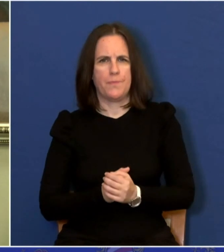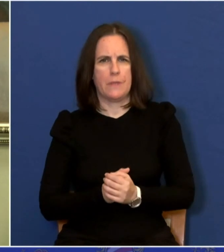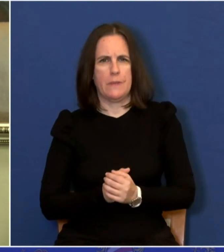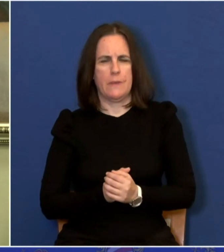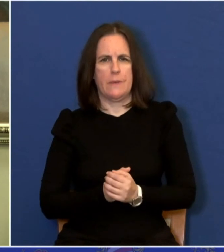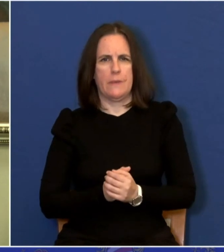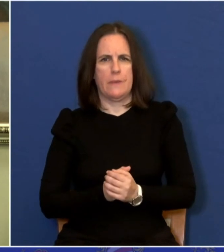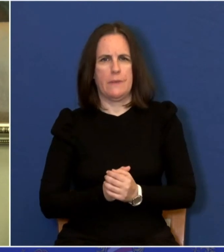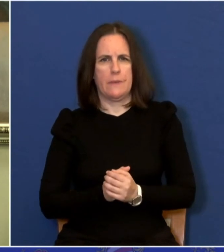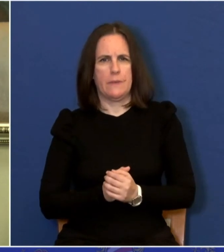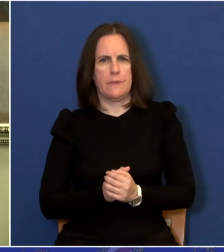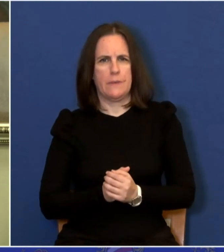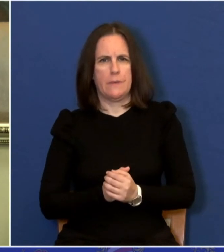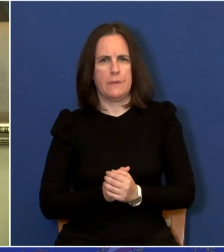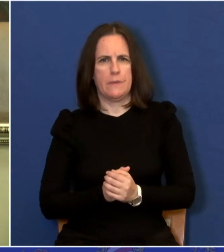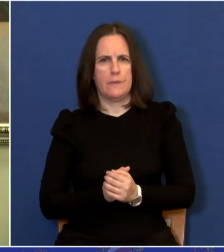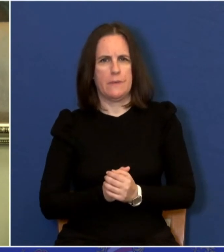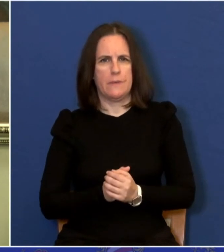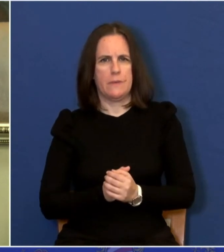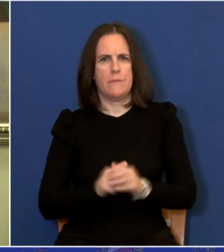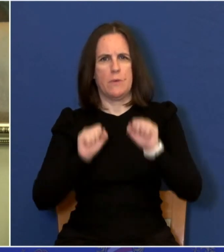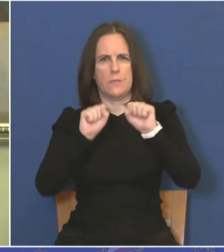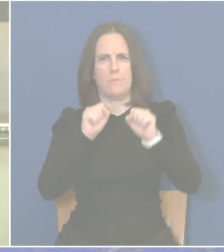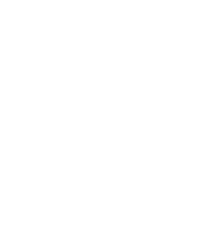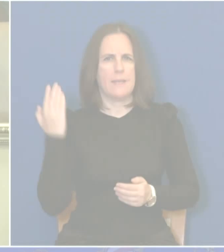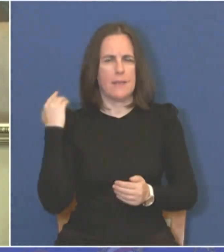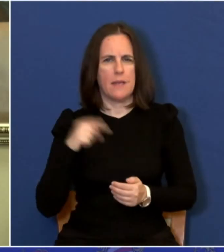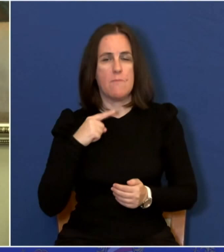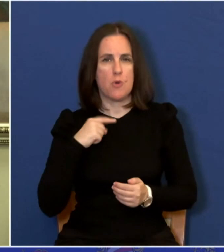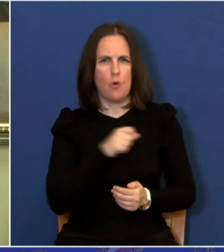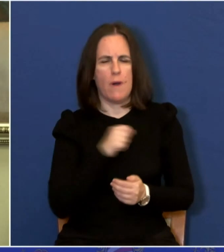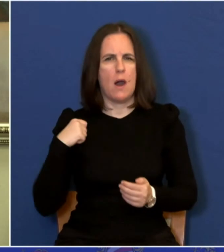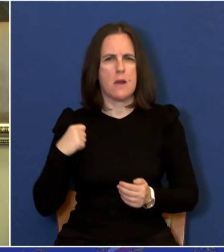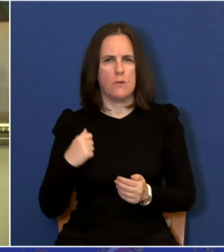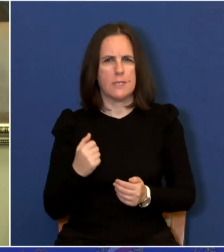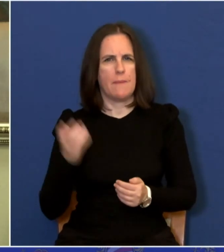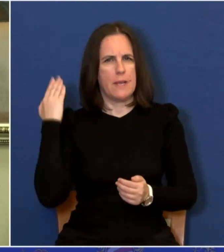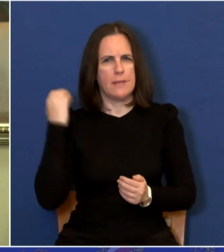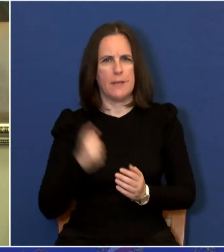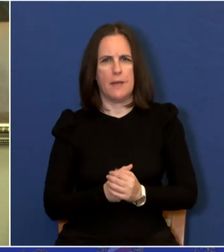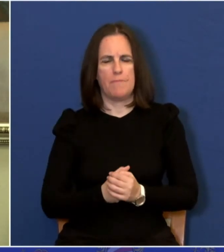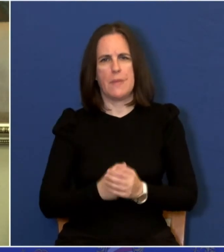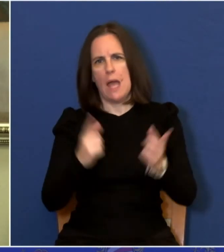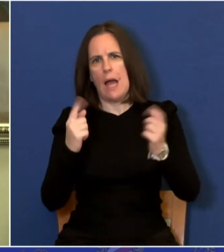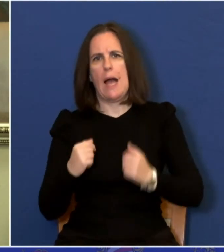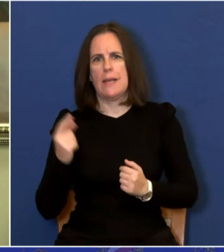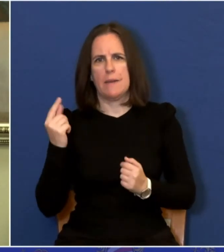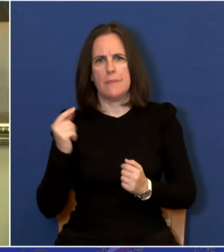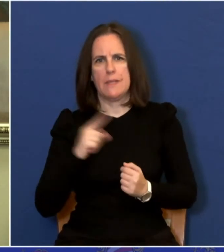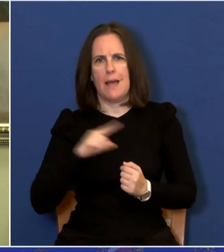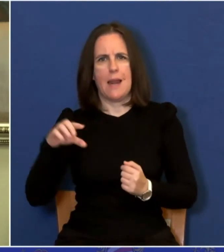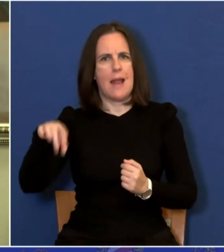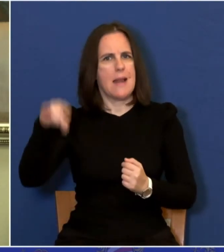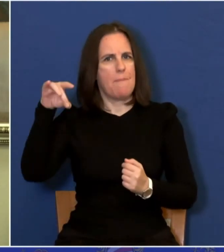reći, po mojom mišljenju, jednog častnog čovjeka, podršku, a to je bio Božo Mehmet. Međutim, kako ste rekli, kapital ne bira. Onda se taj